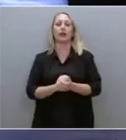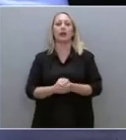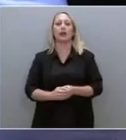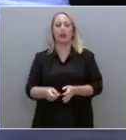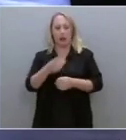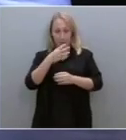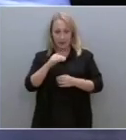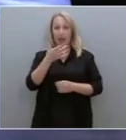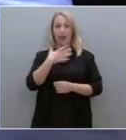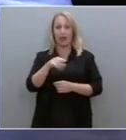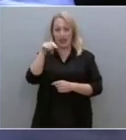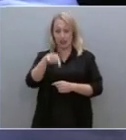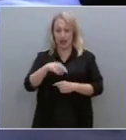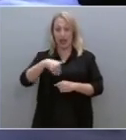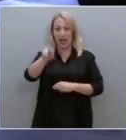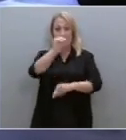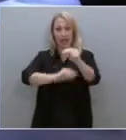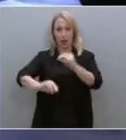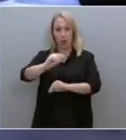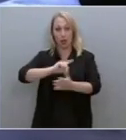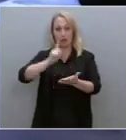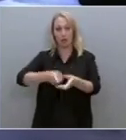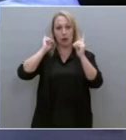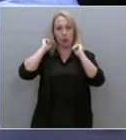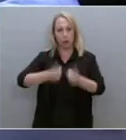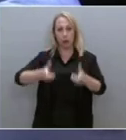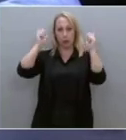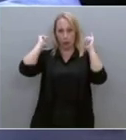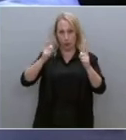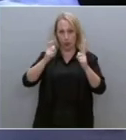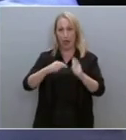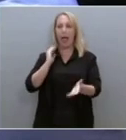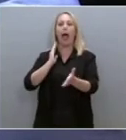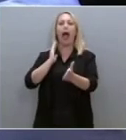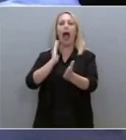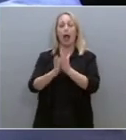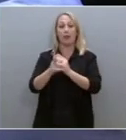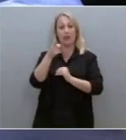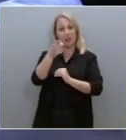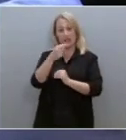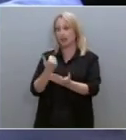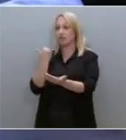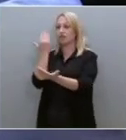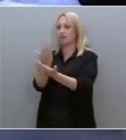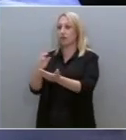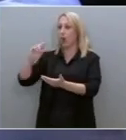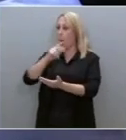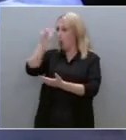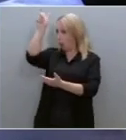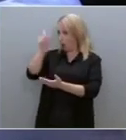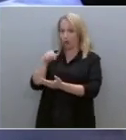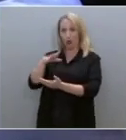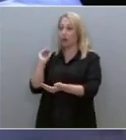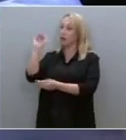αλλάξει μοίρα, όπως λέτε, του ελληνικού λαού. Αυτοτελώς έτοιμα παρέτησης του κυρίου Μητσοτάκη με τέτοια αντιδημοκρατική